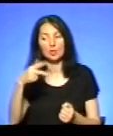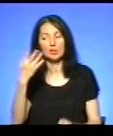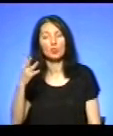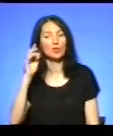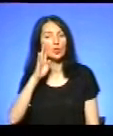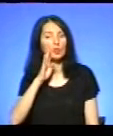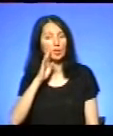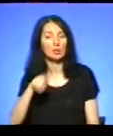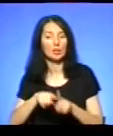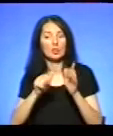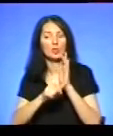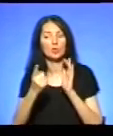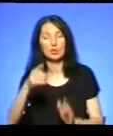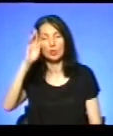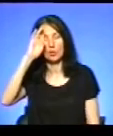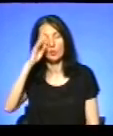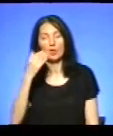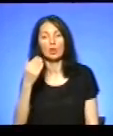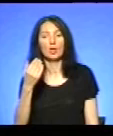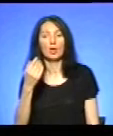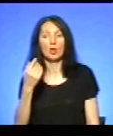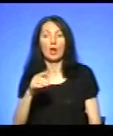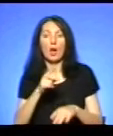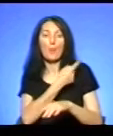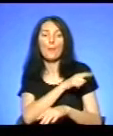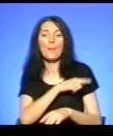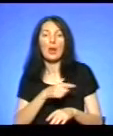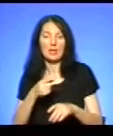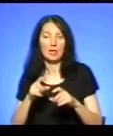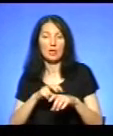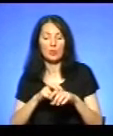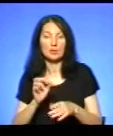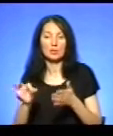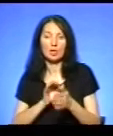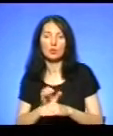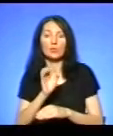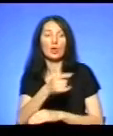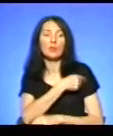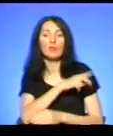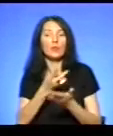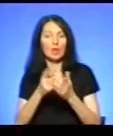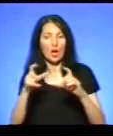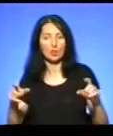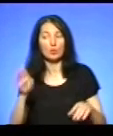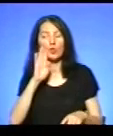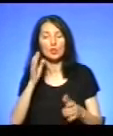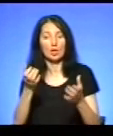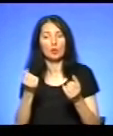61-річний чоловік. Вони медиками одразу були доправлені до лікувального закладу. Жінка отримала